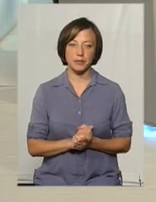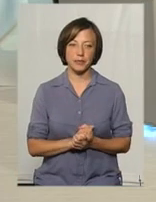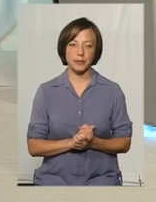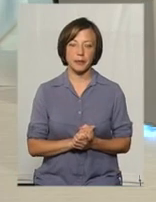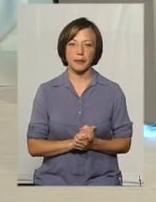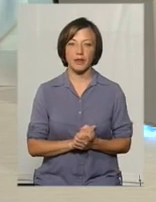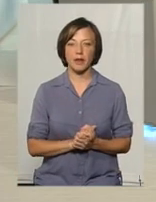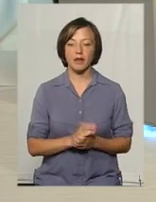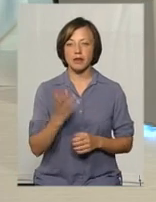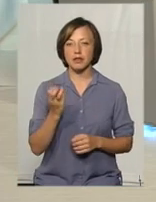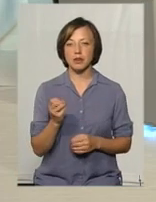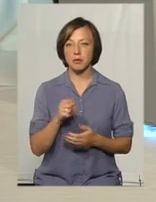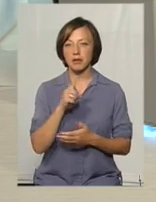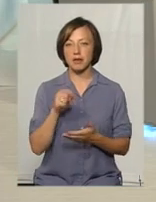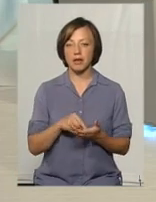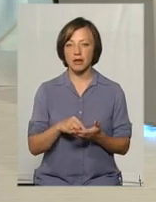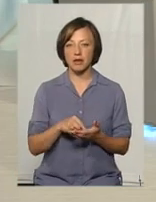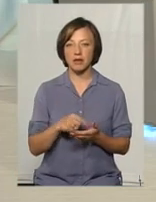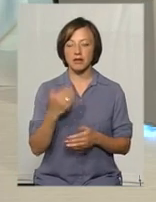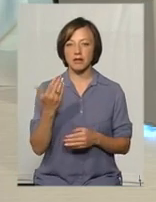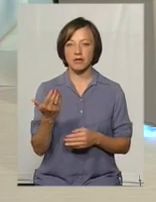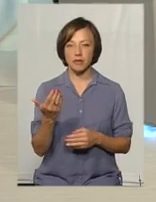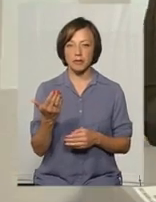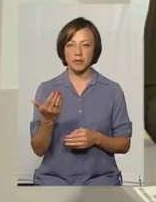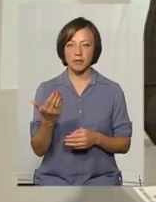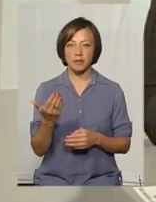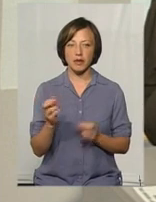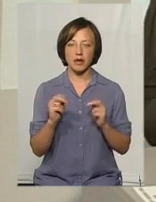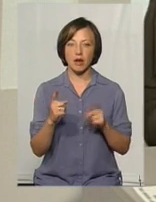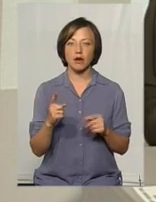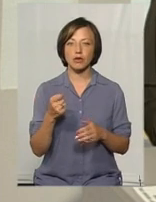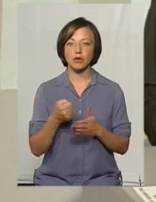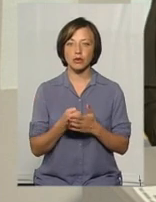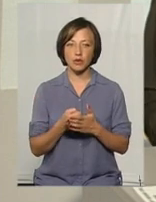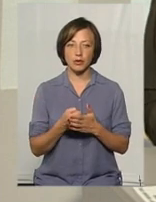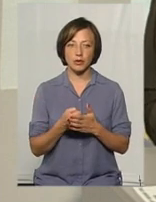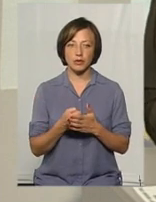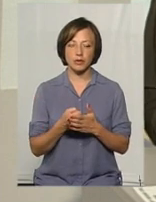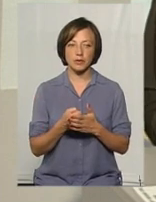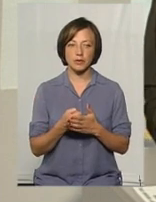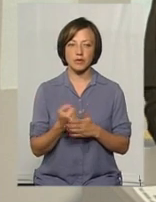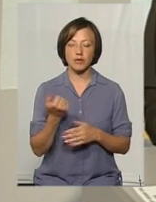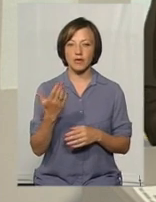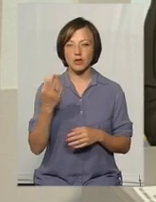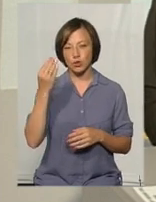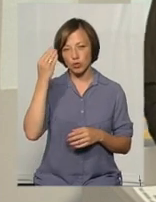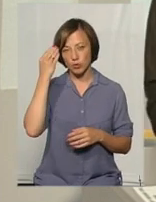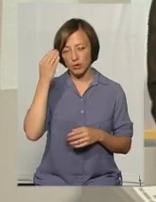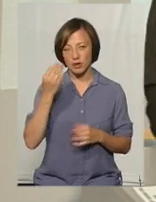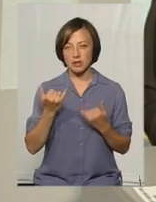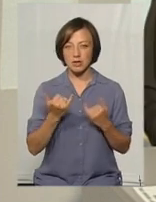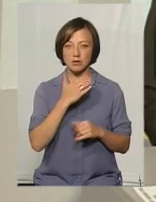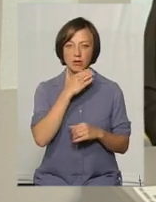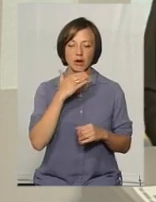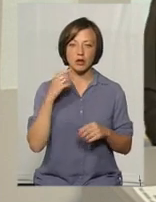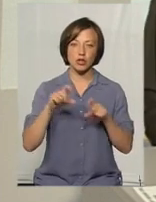хочу задати вам питання, так, і як до фахівців, і все ж таки, як до яскравих особистостей. Ваша думка, зараз дуже